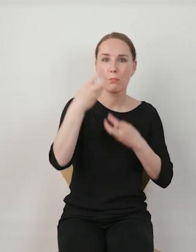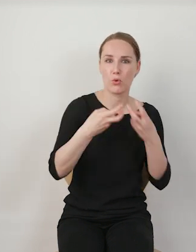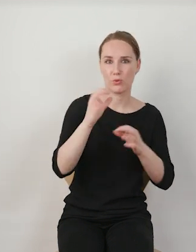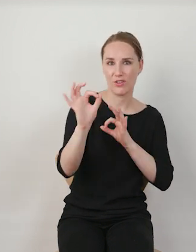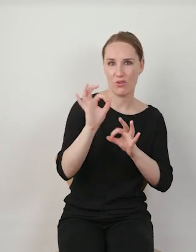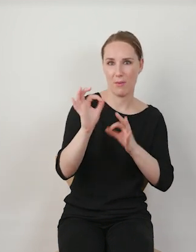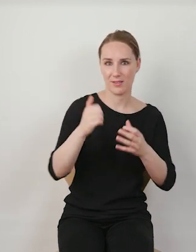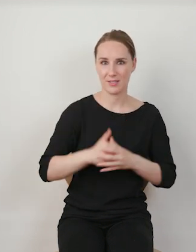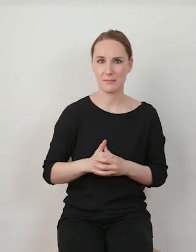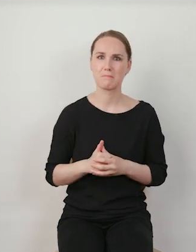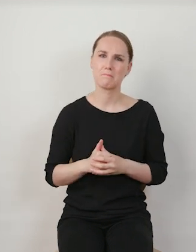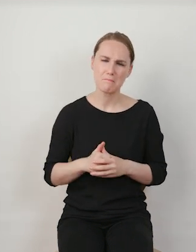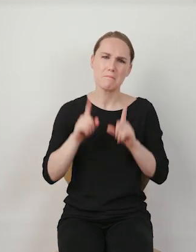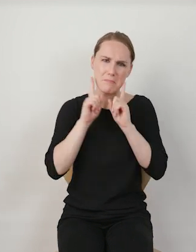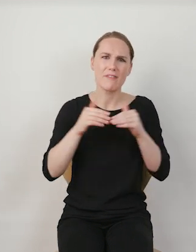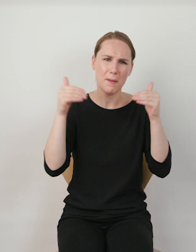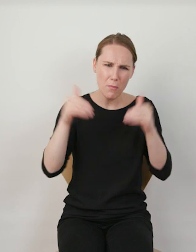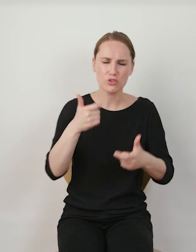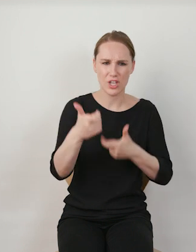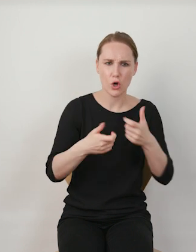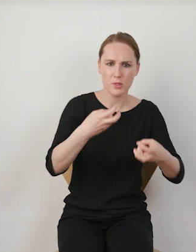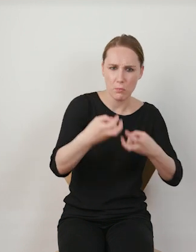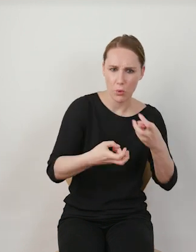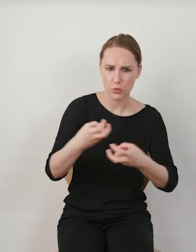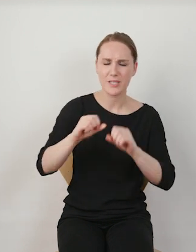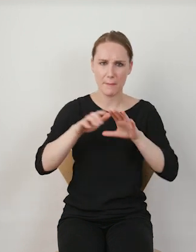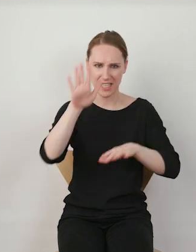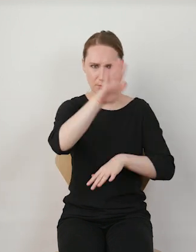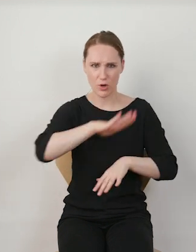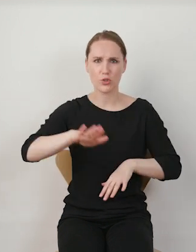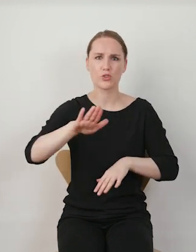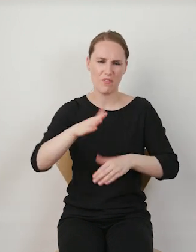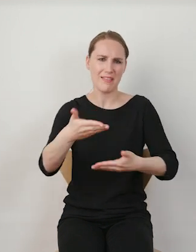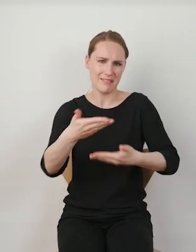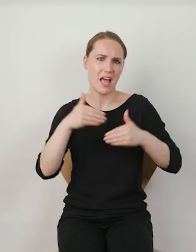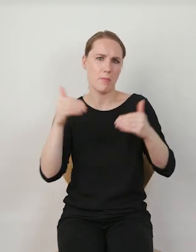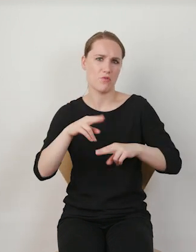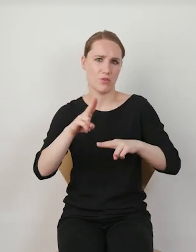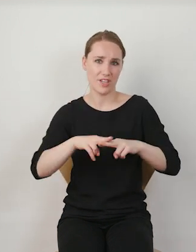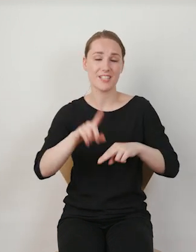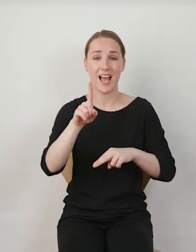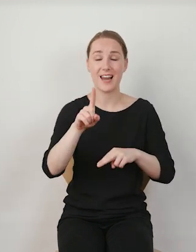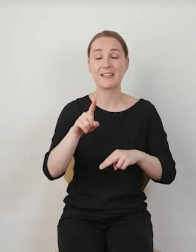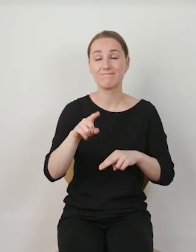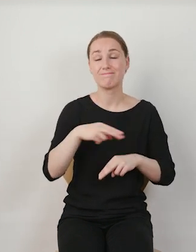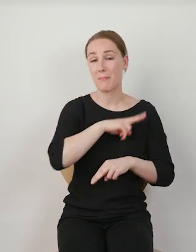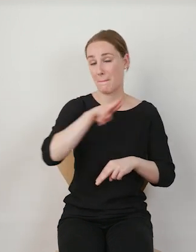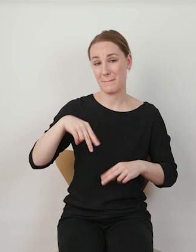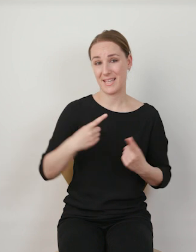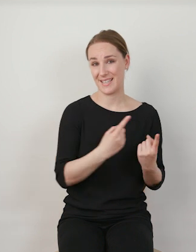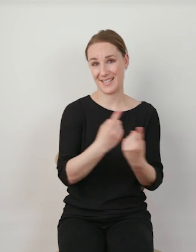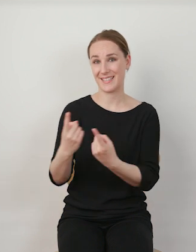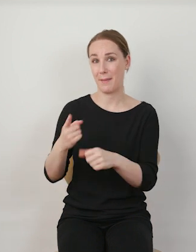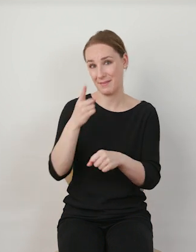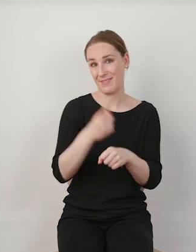rozwinąć. Co oczywiście też jest możliwe i media społecznościowe dostarczają nam takich narzędzi. Wszystko tylko zależy od tego, czy będziemy